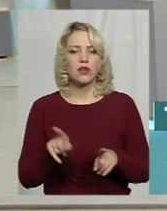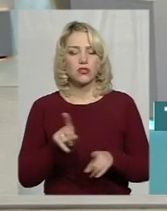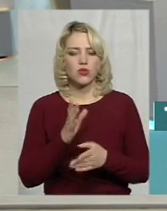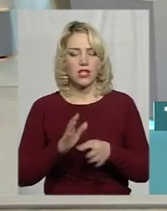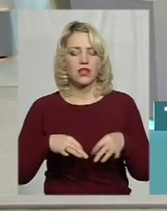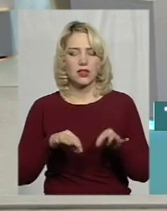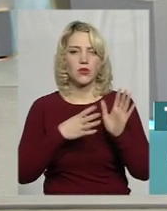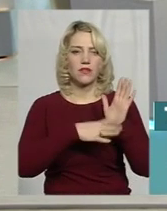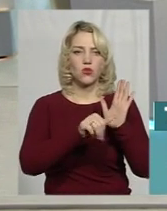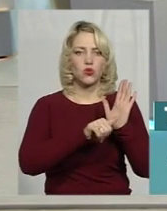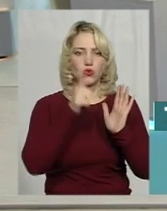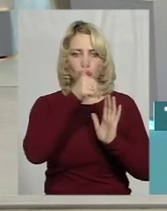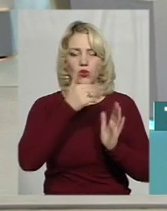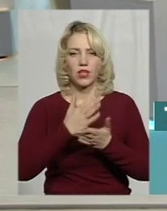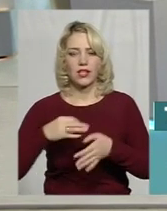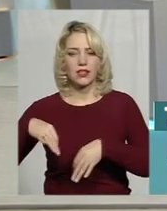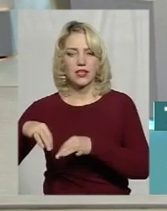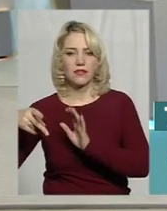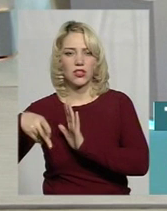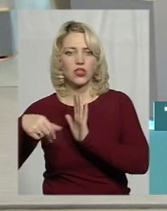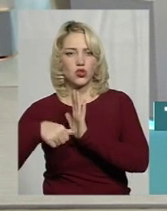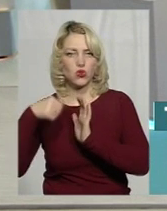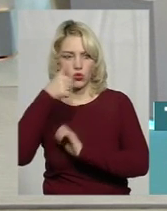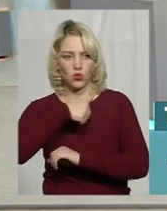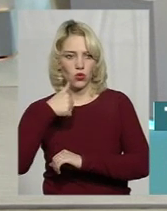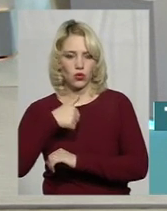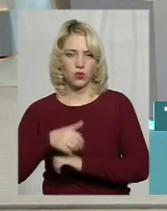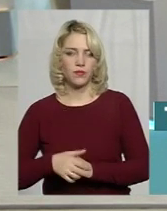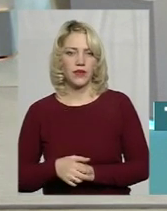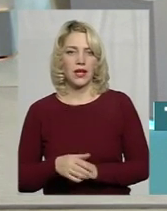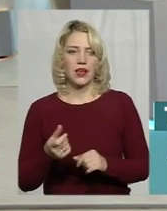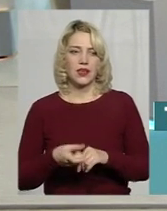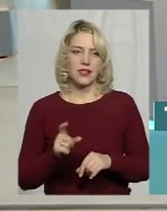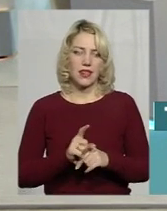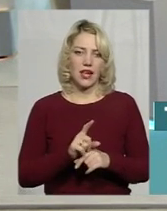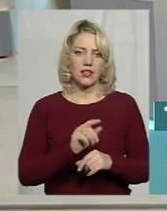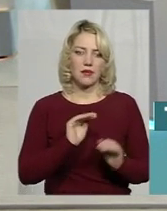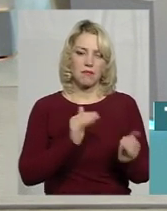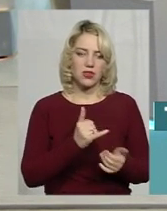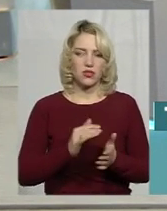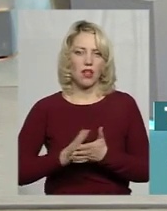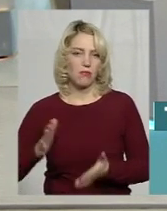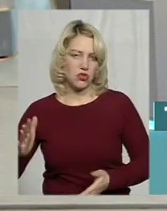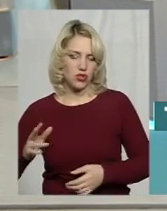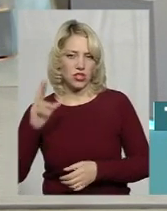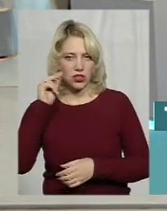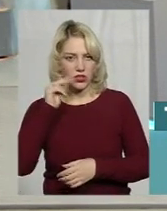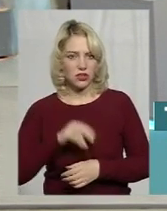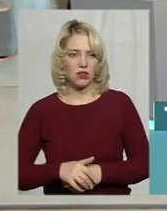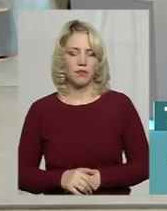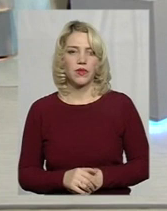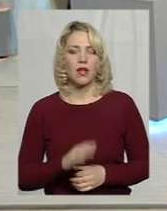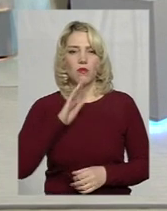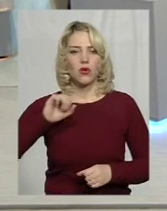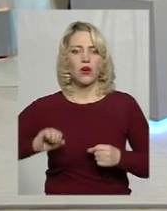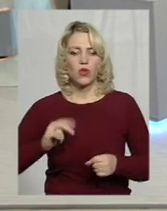засіб 96-го року і є транспортний засіб 2006-го року. Це найновіші, це 2006-го. Моя